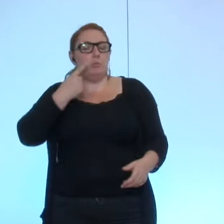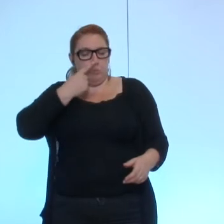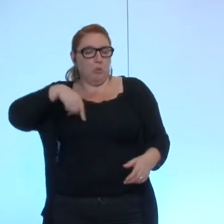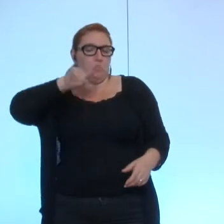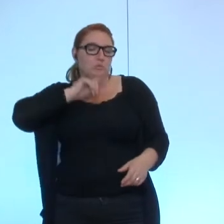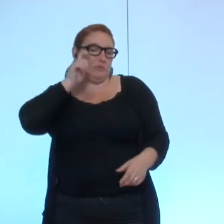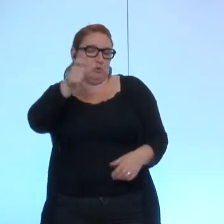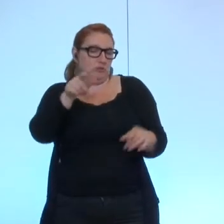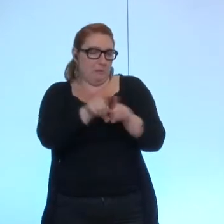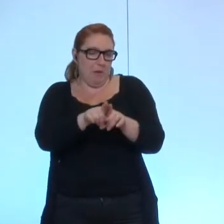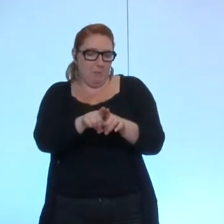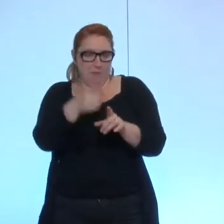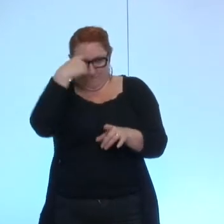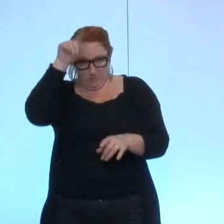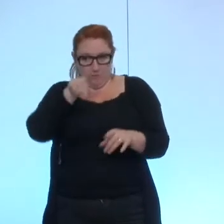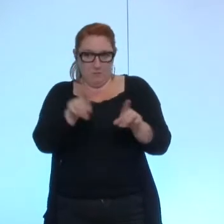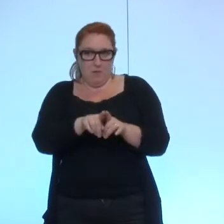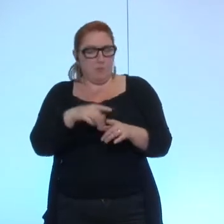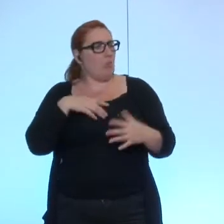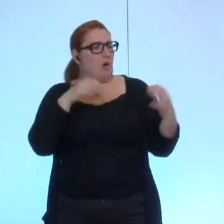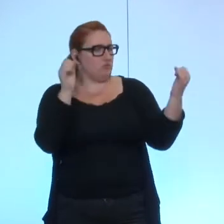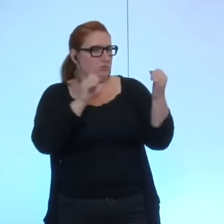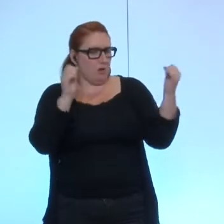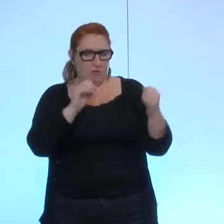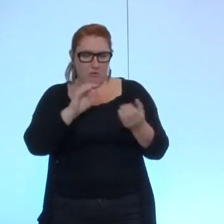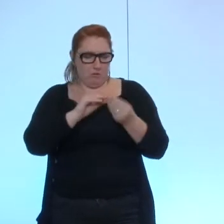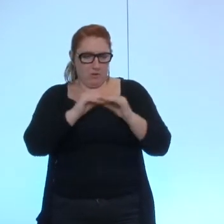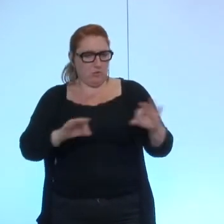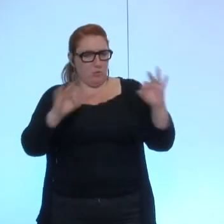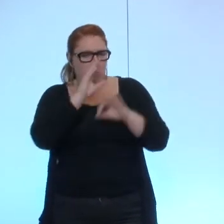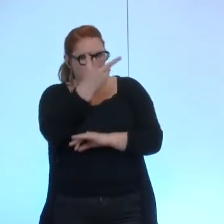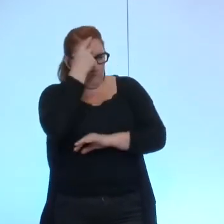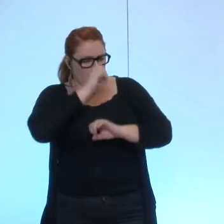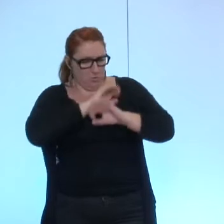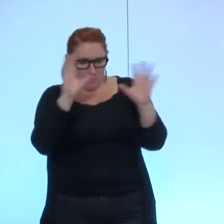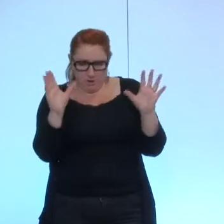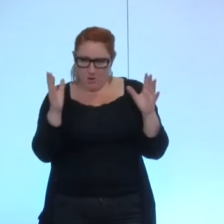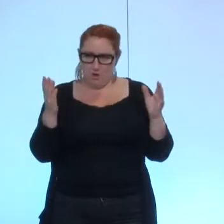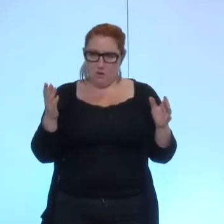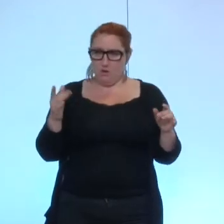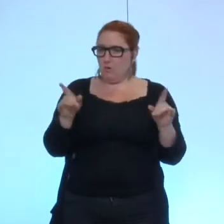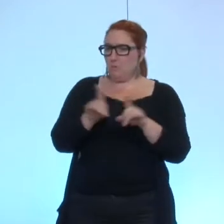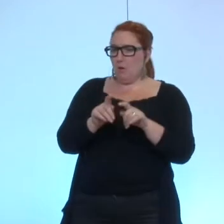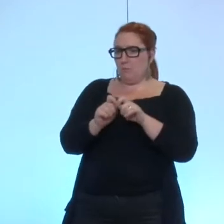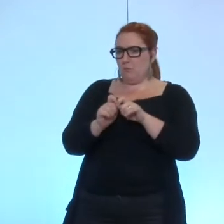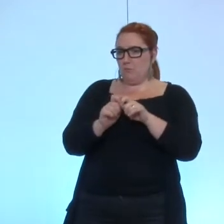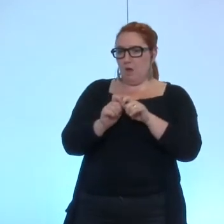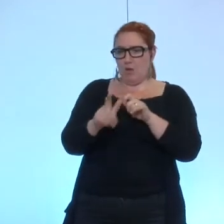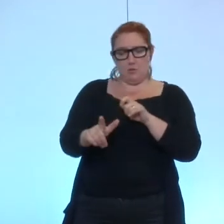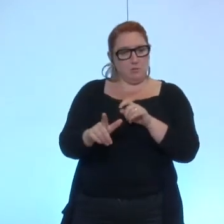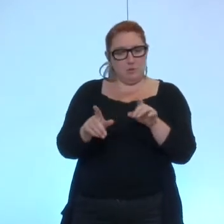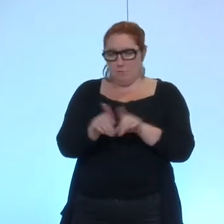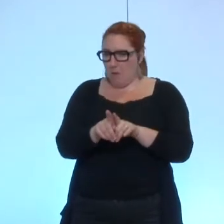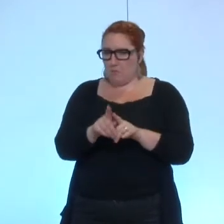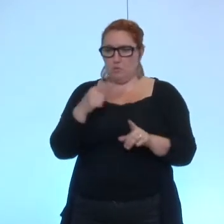il n pas d'opposition de principe vous l'avez bien compris de notre part mais tout comme pour les indemnités nous nous abstiendrons sur cette